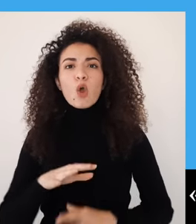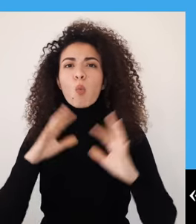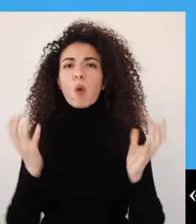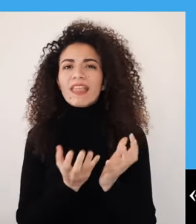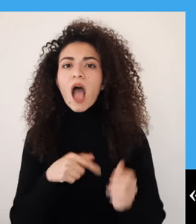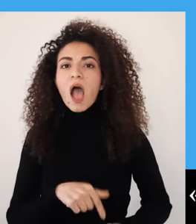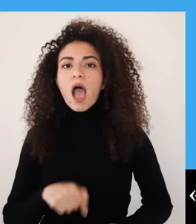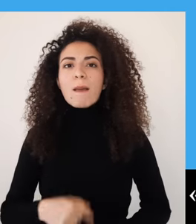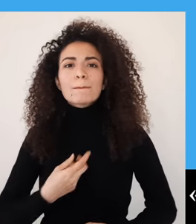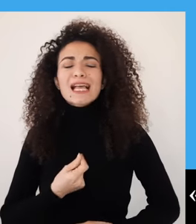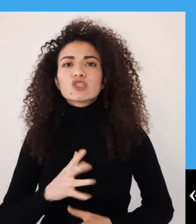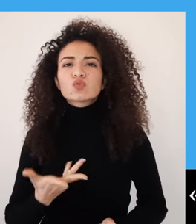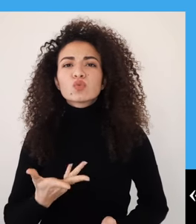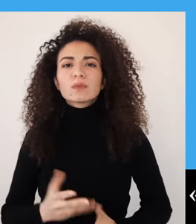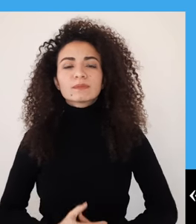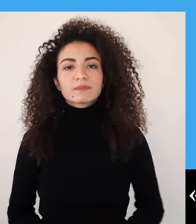أنه الأمور